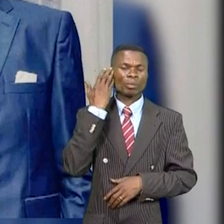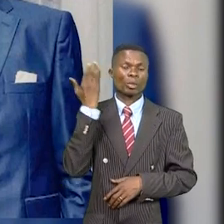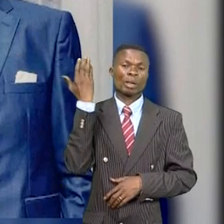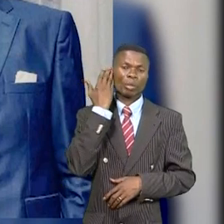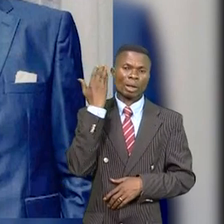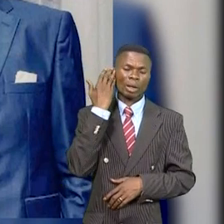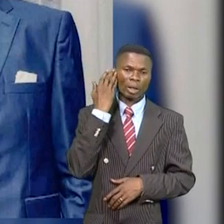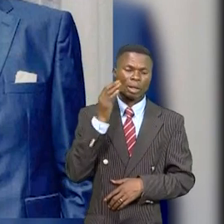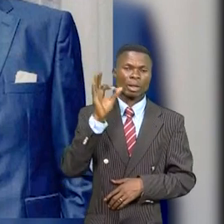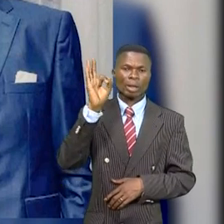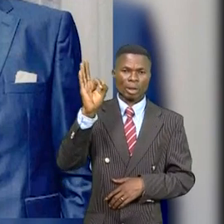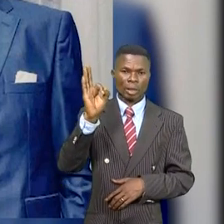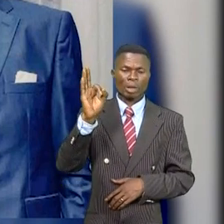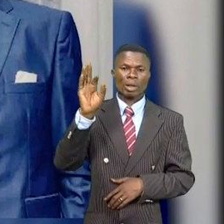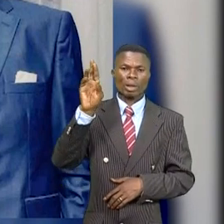Fernand